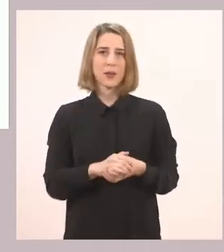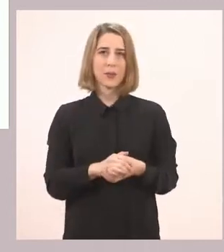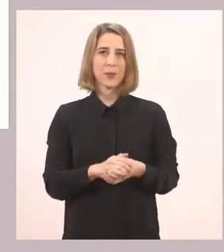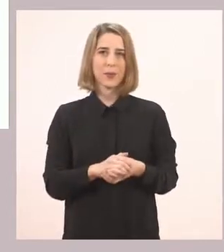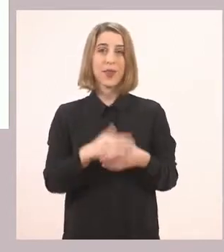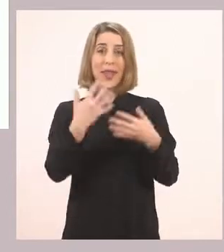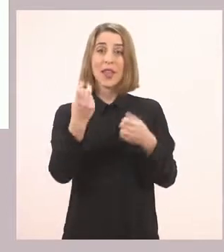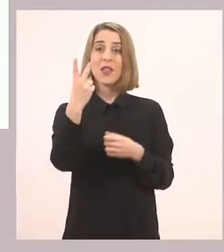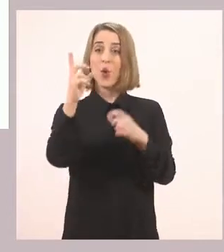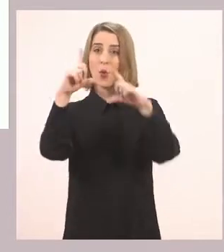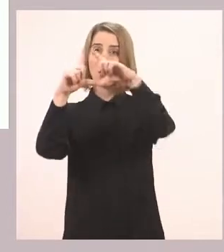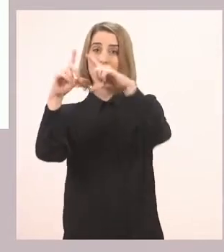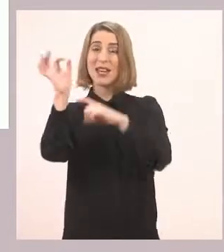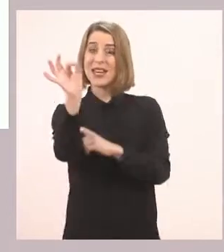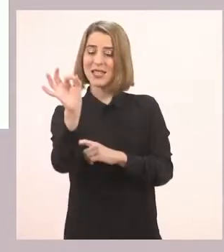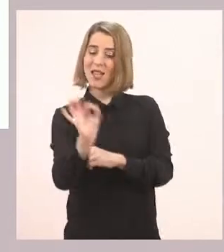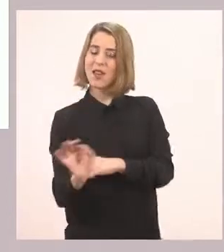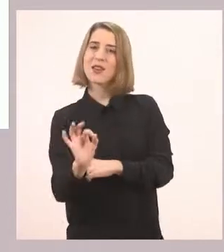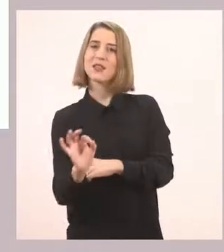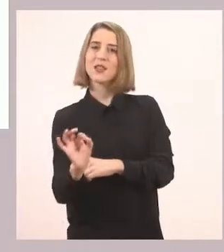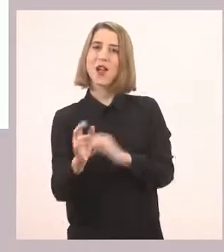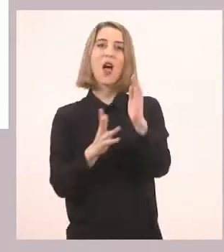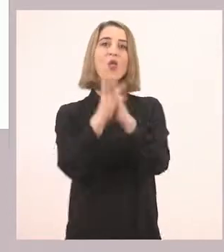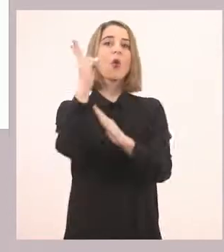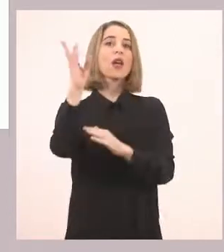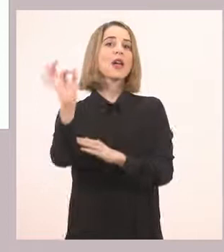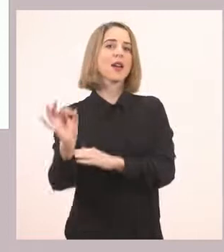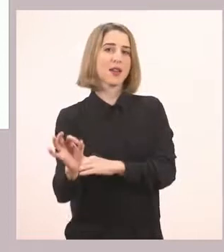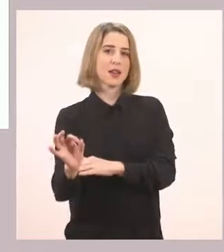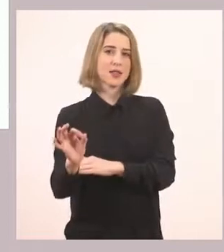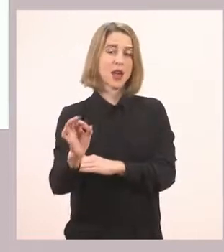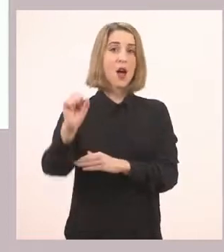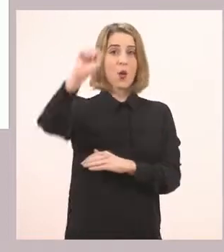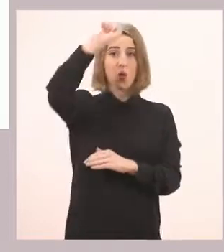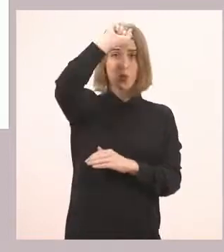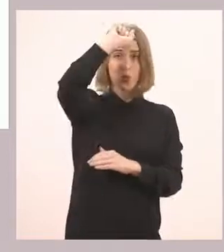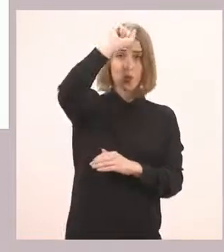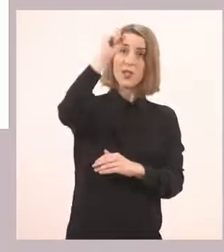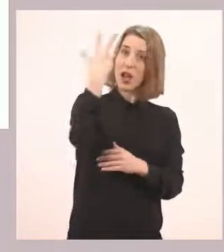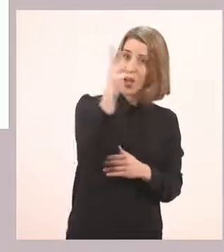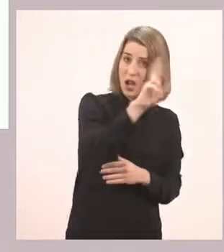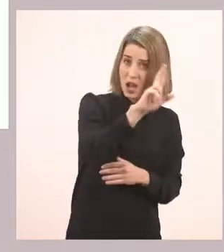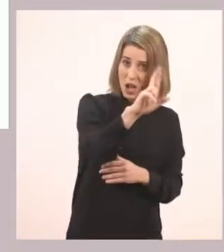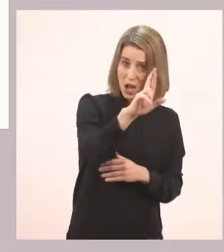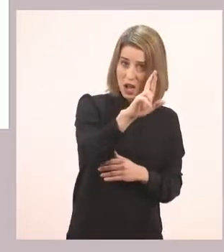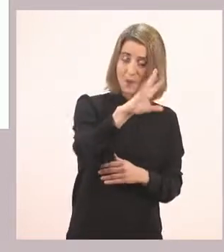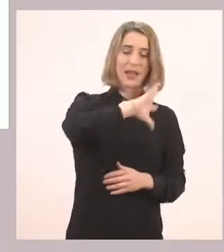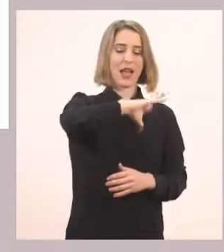έχει δύο νησιά στα δωδεκάνησα. Τη Ρόδο και την Κάρπαθο. Η Ρόδος, ρ.